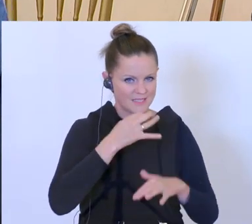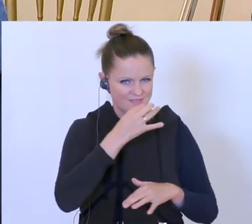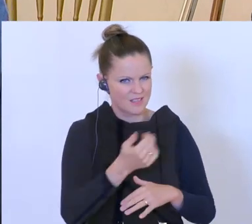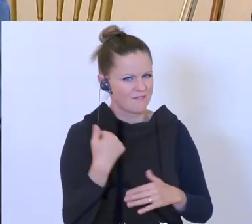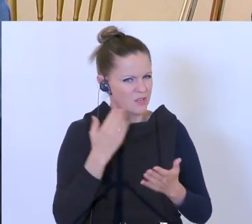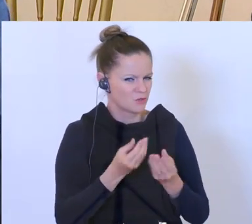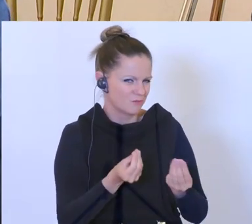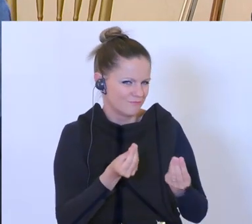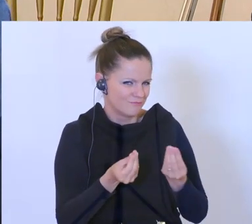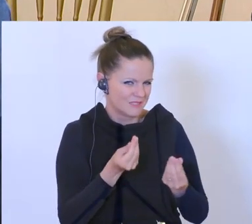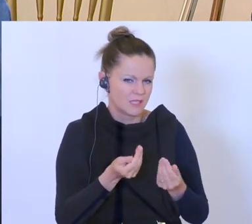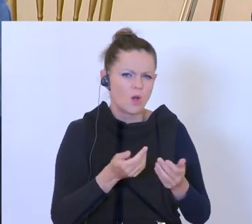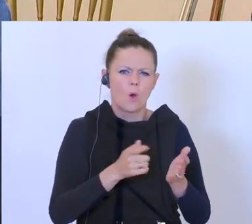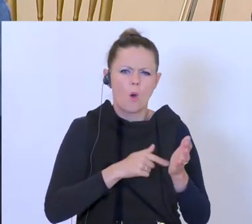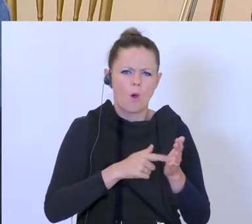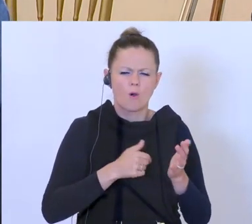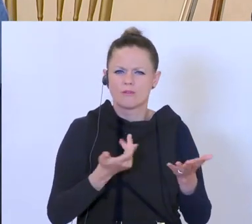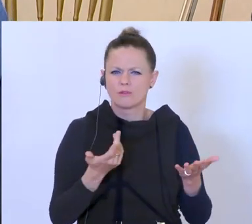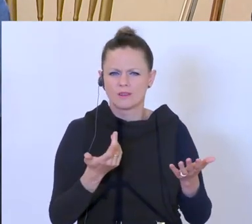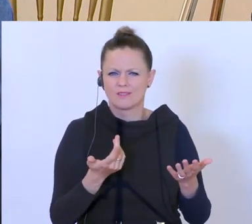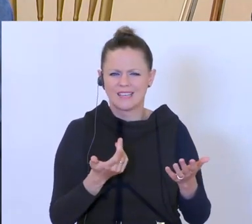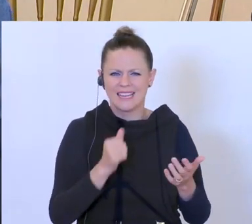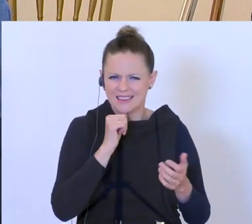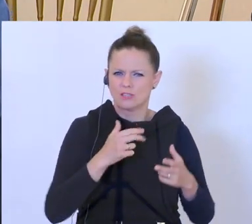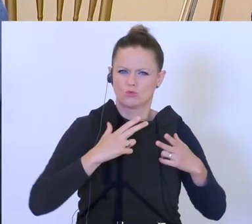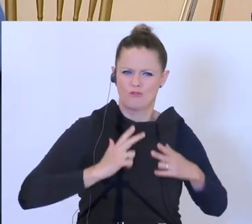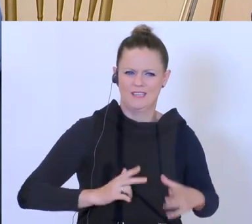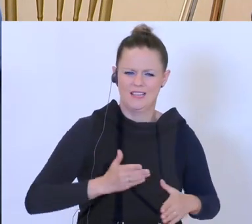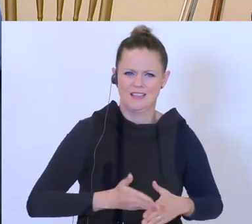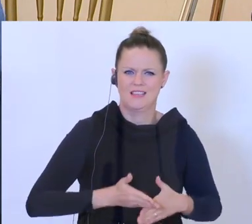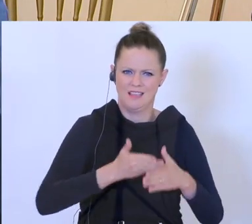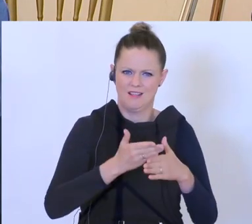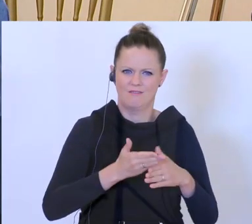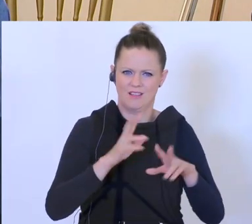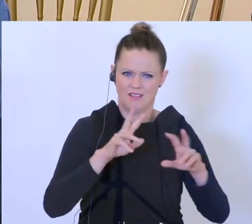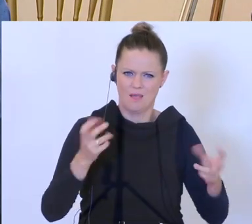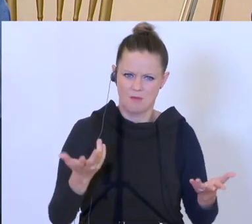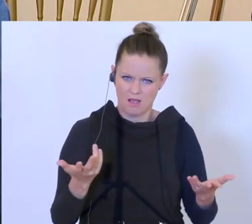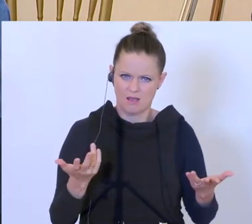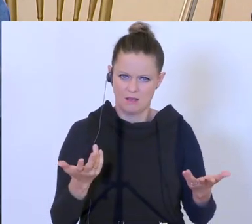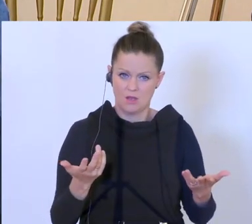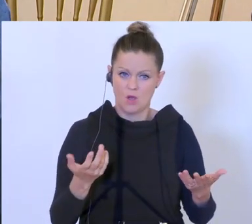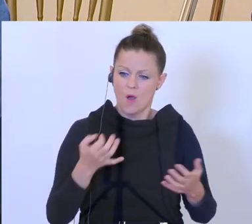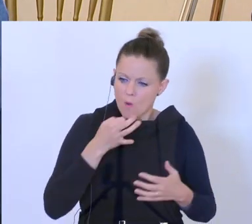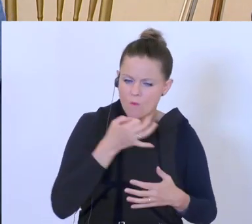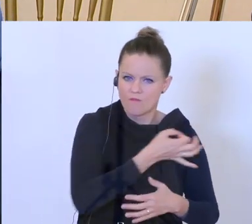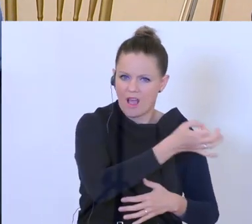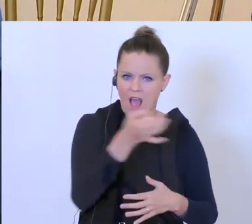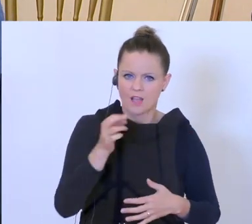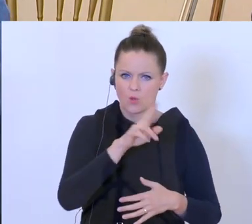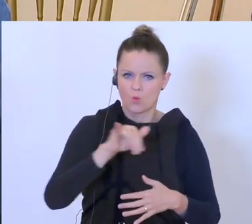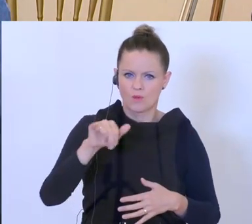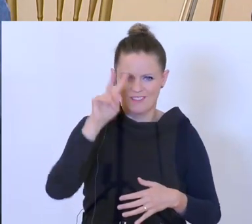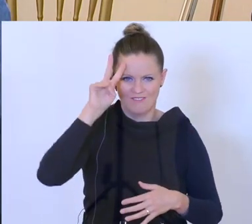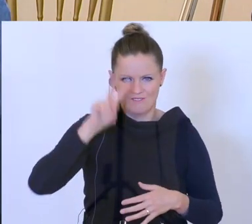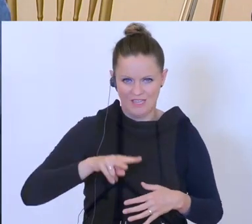Es gibt auch große Unzufriedenheit mit den Hilfen. Da gibt es auch eine Umfrage der Uni Wien, dass da die